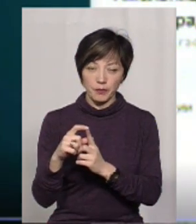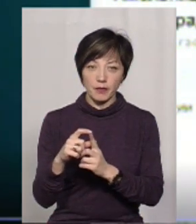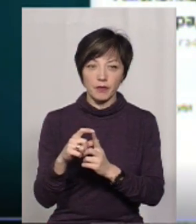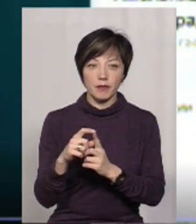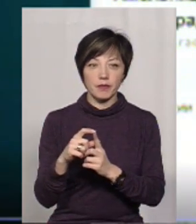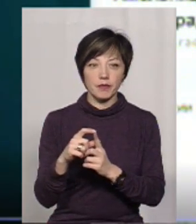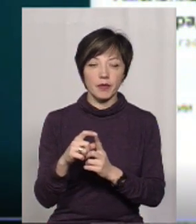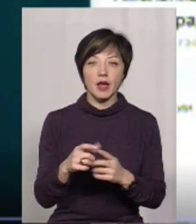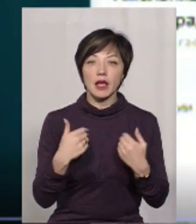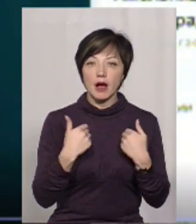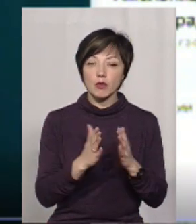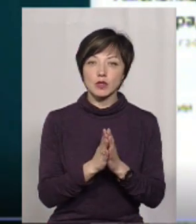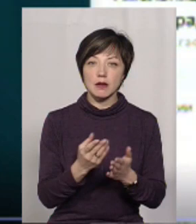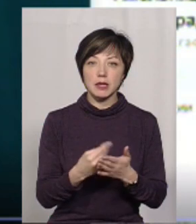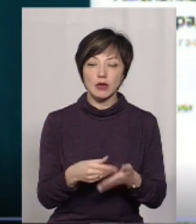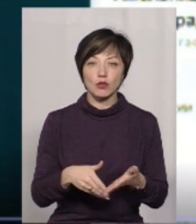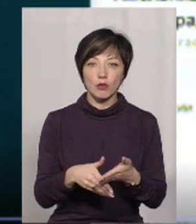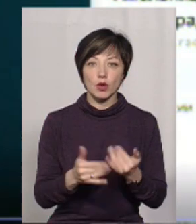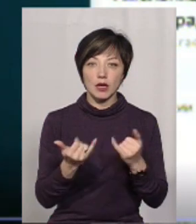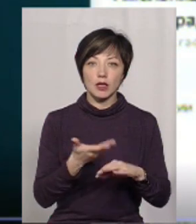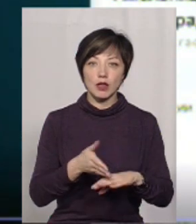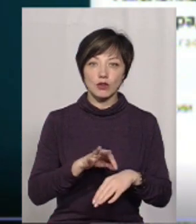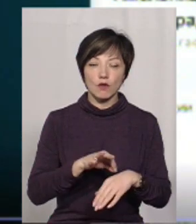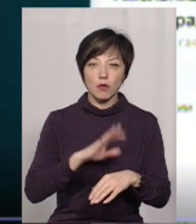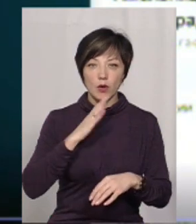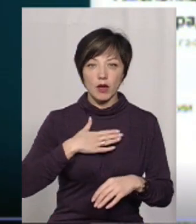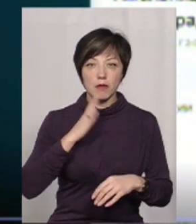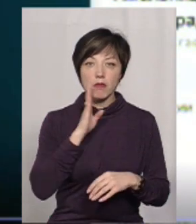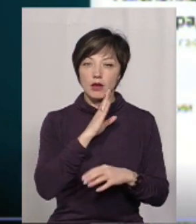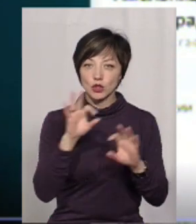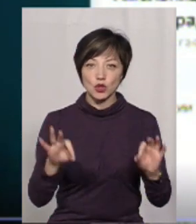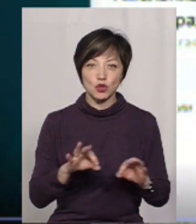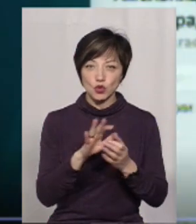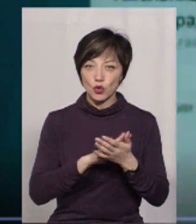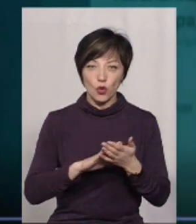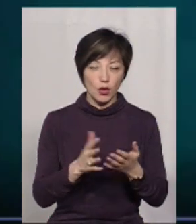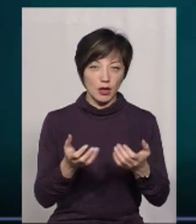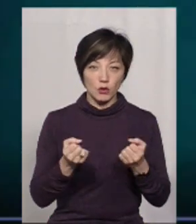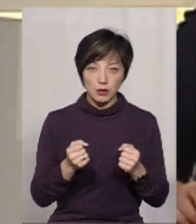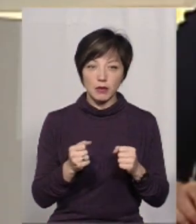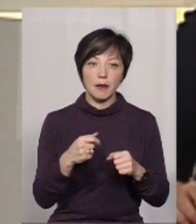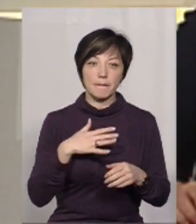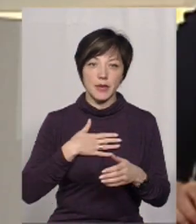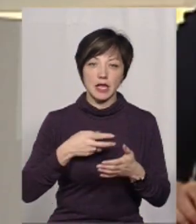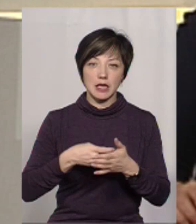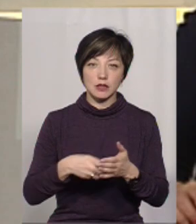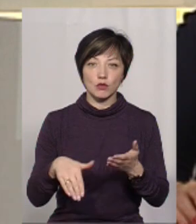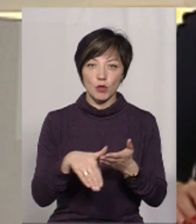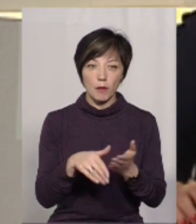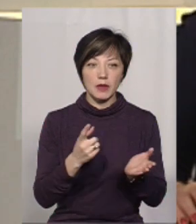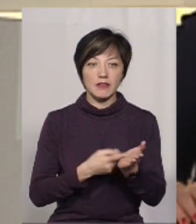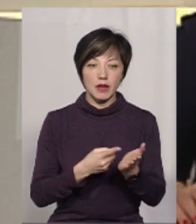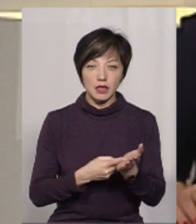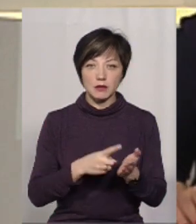Тамара Студент пише, я просила матеріальну допомогу для тяжкохворої моєї мами. Нічого ми не получили, хоча мій лист на допомогу був